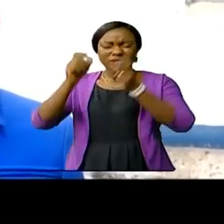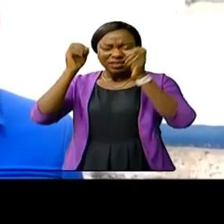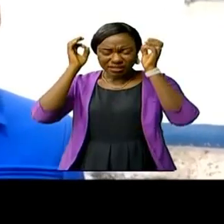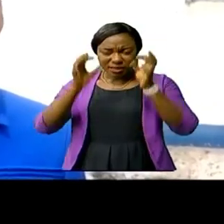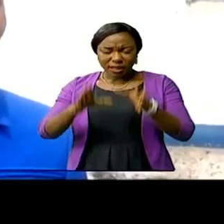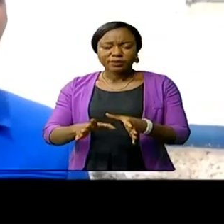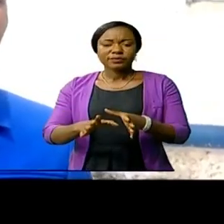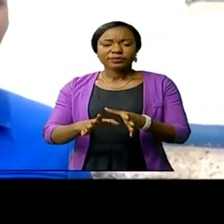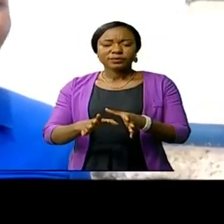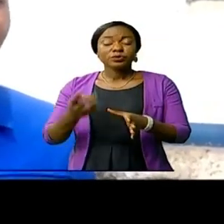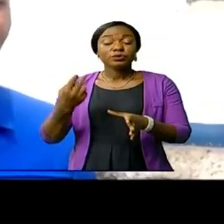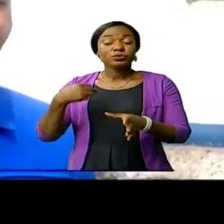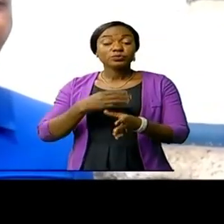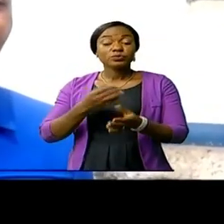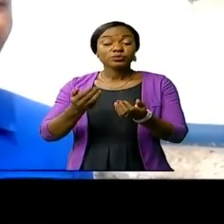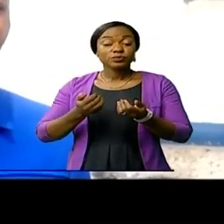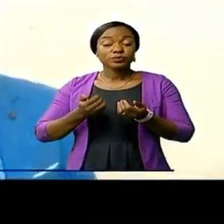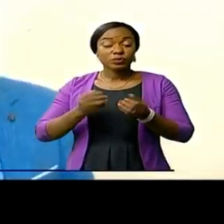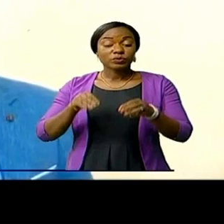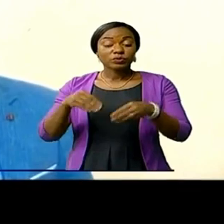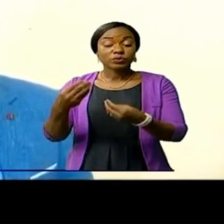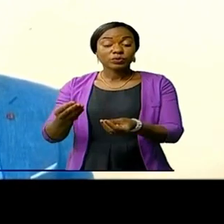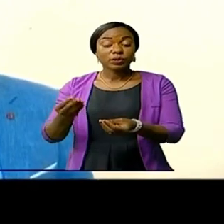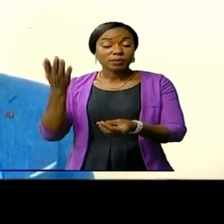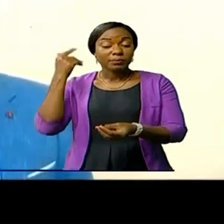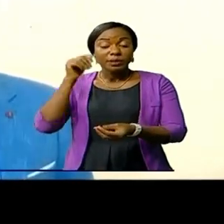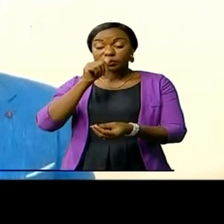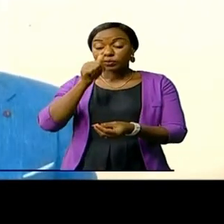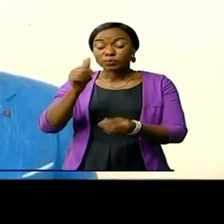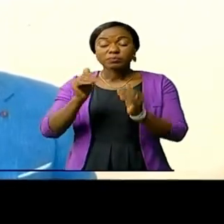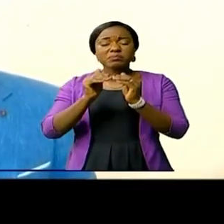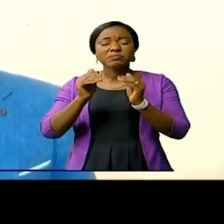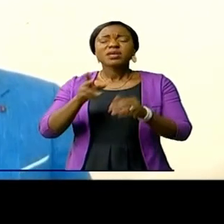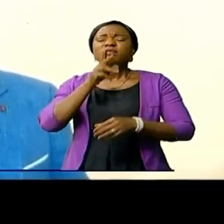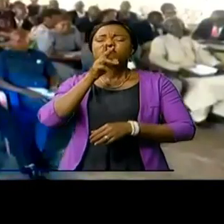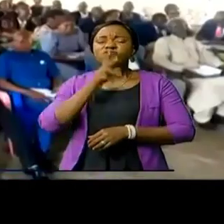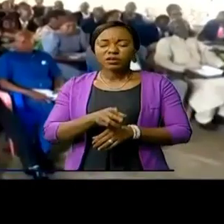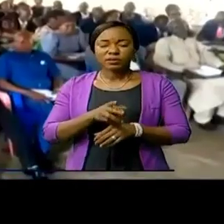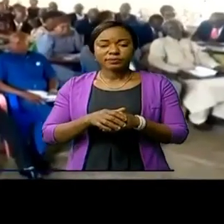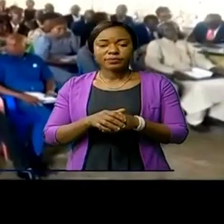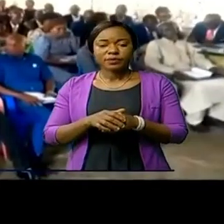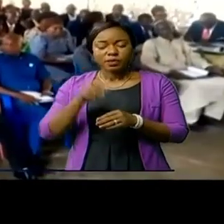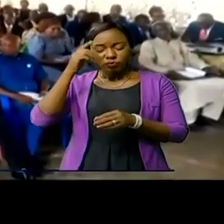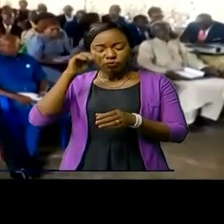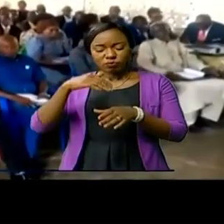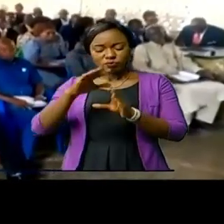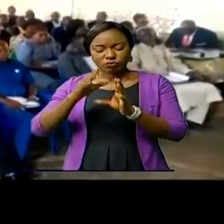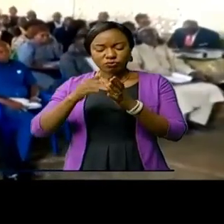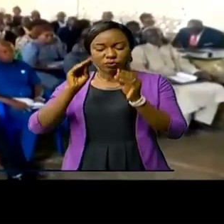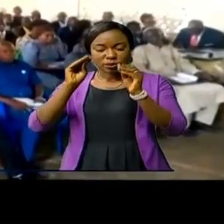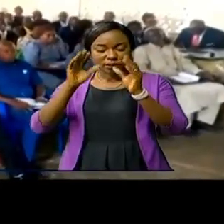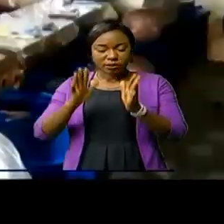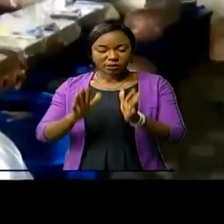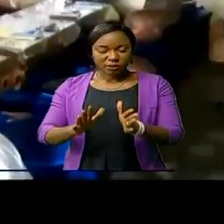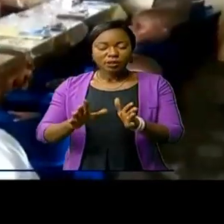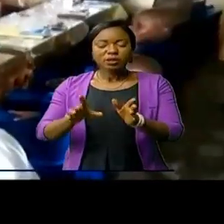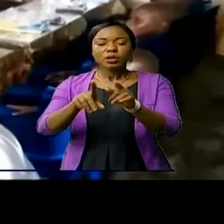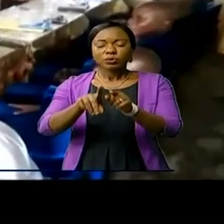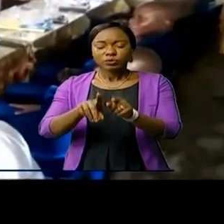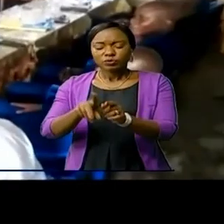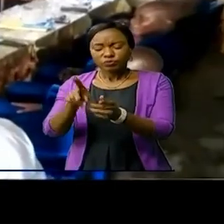dans le Maïdombé une paie réelle. Zéro fictif, zéro déserteur, zéro son surnombre,